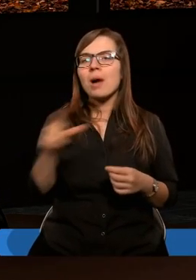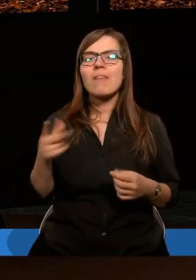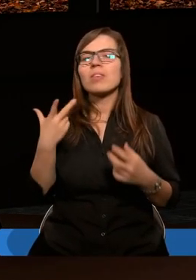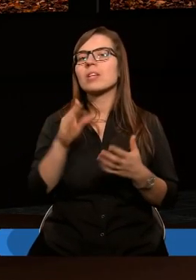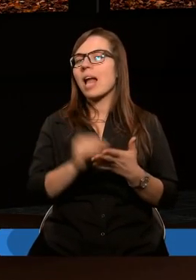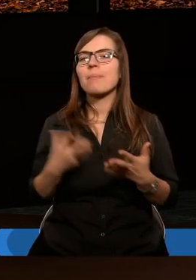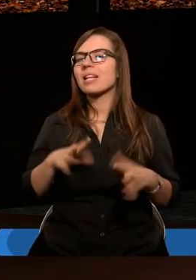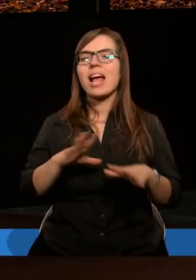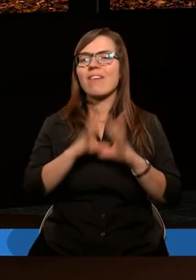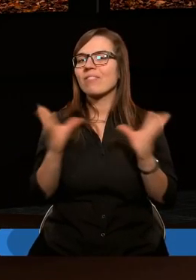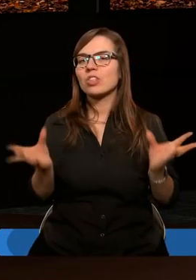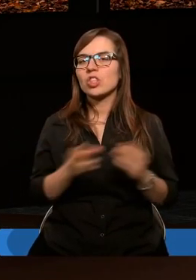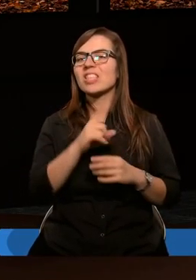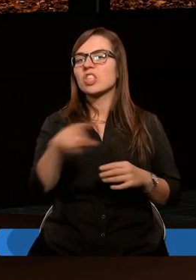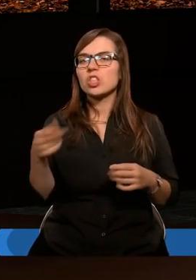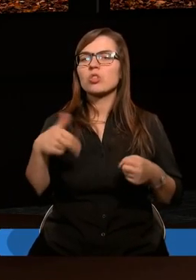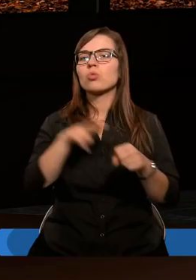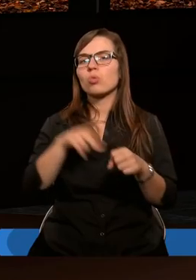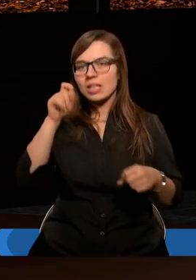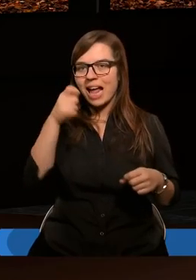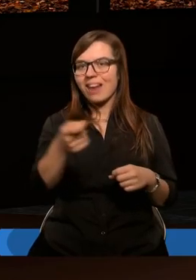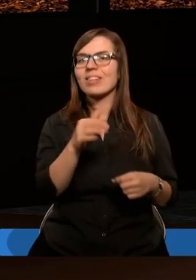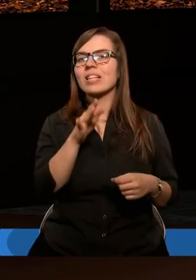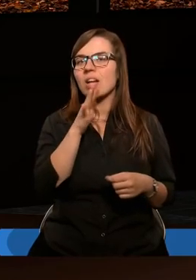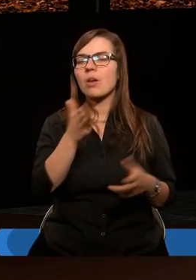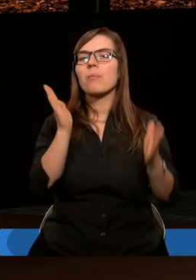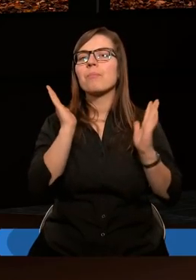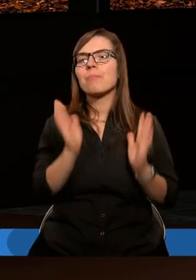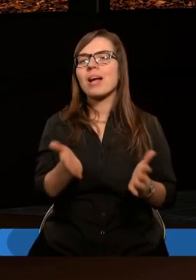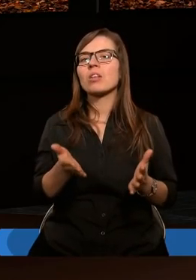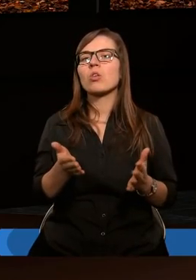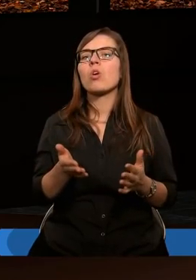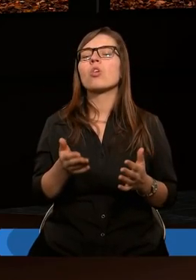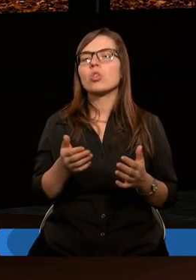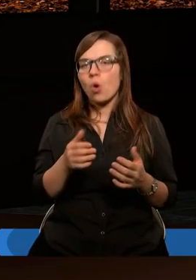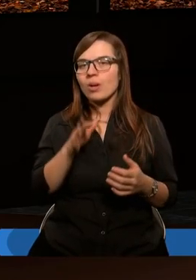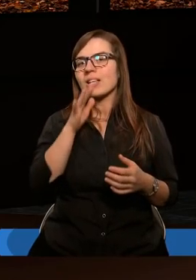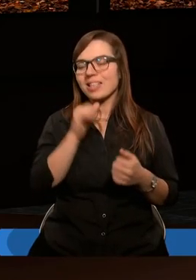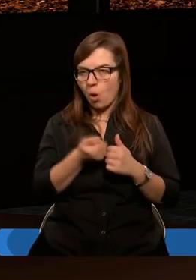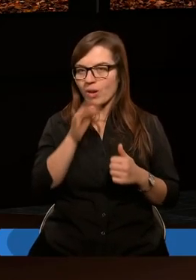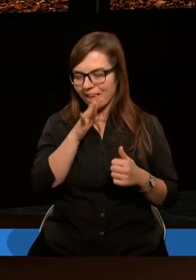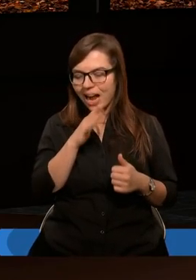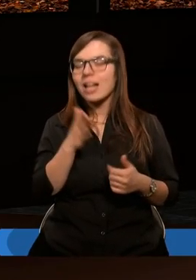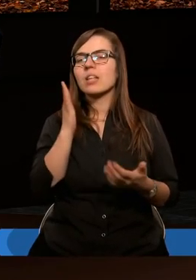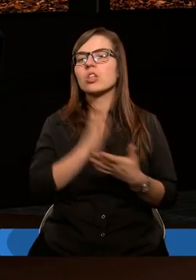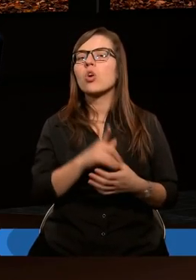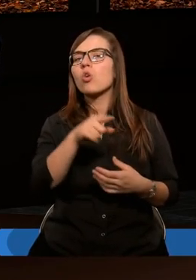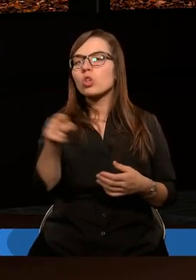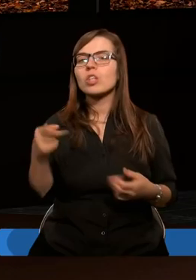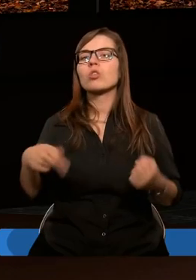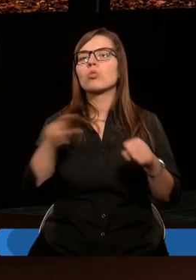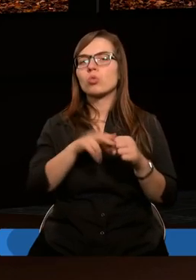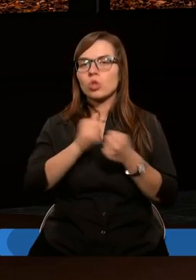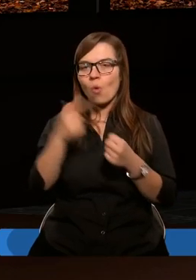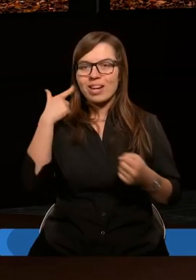napisał, że nie wszyscy, którzy się nazywają Izraelem są Izraelem, tylko ci,